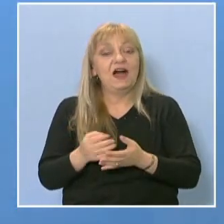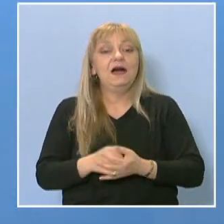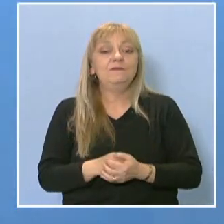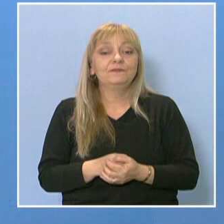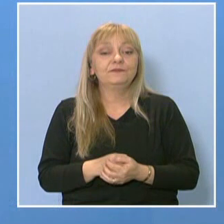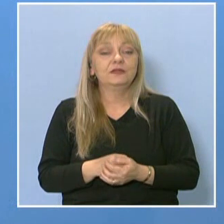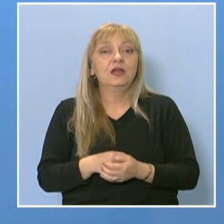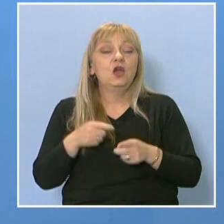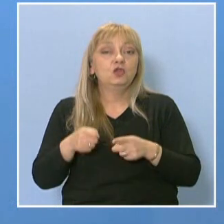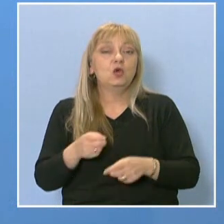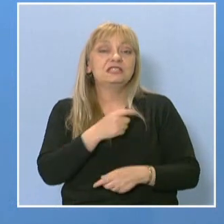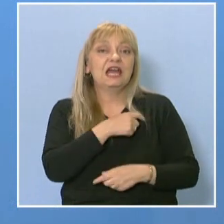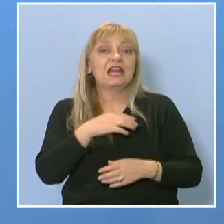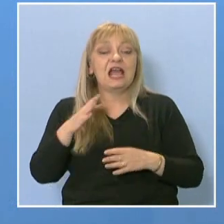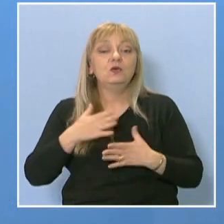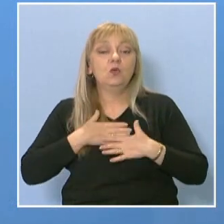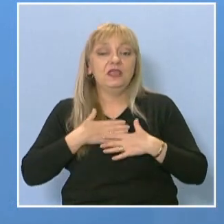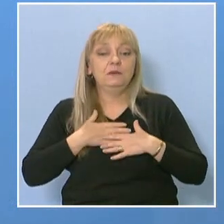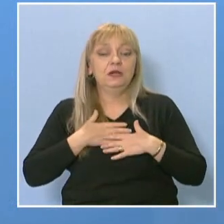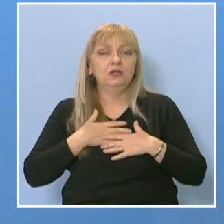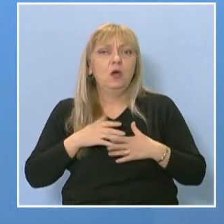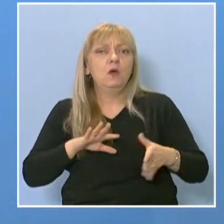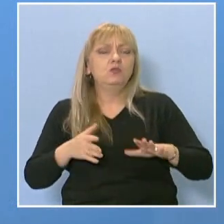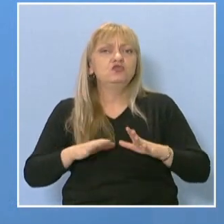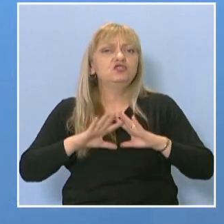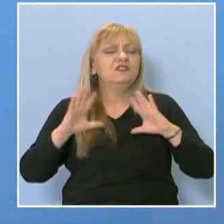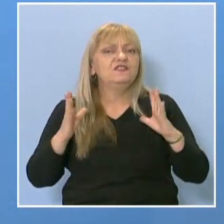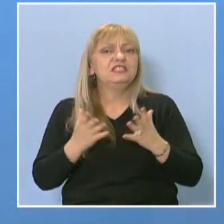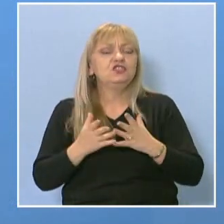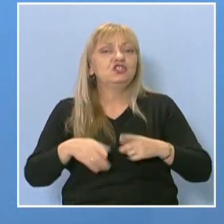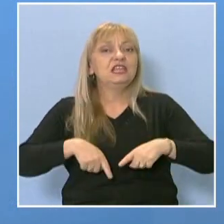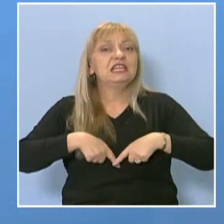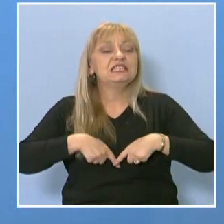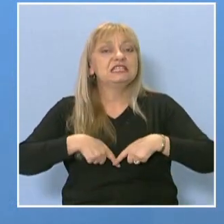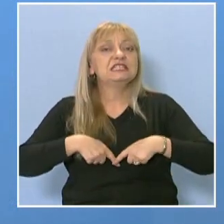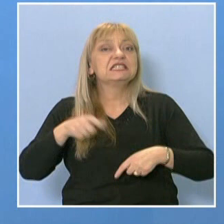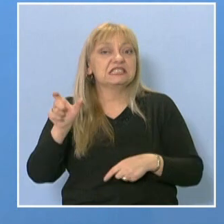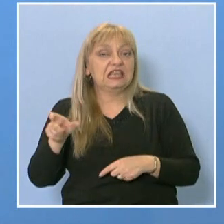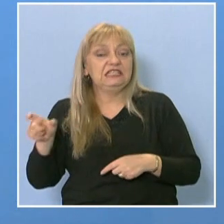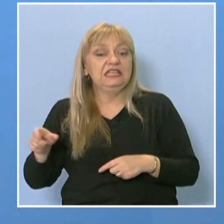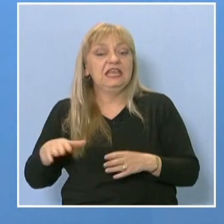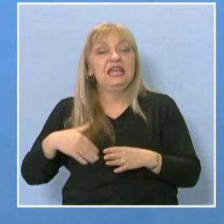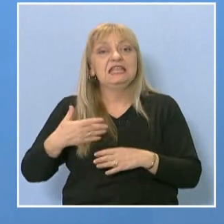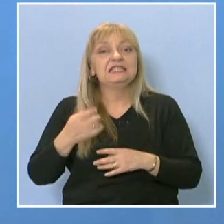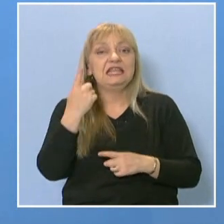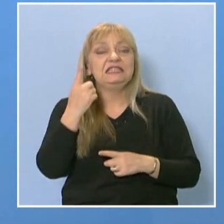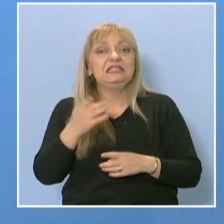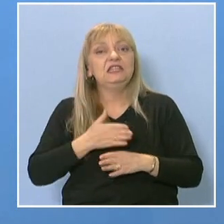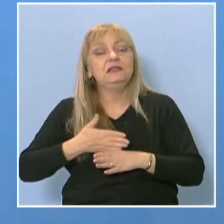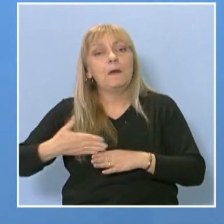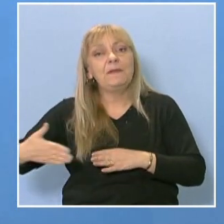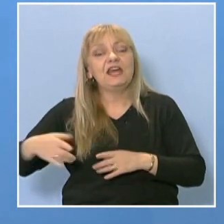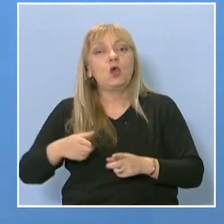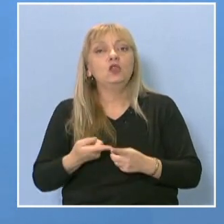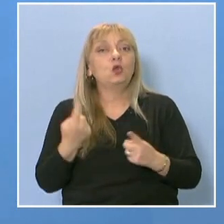Този ранг го имат почти всички съди след един определен период от време.